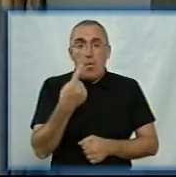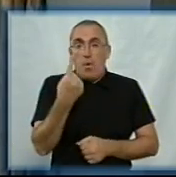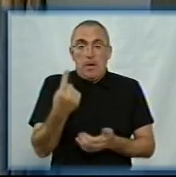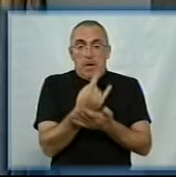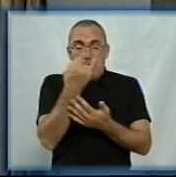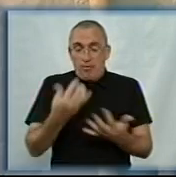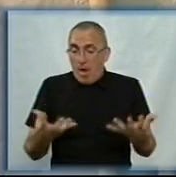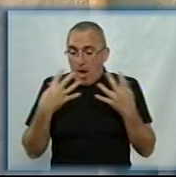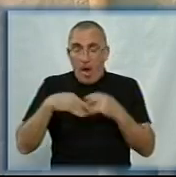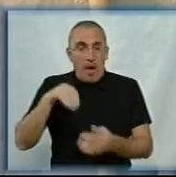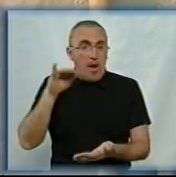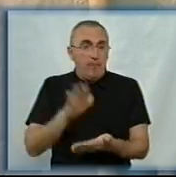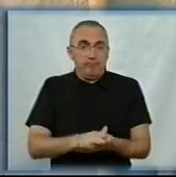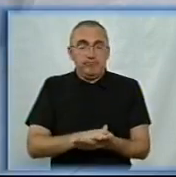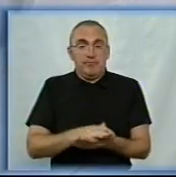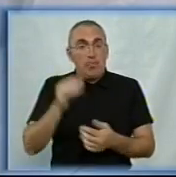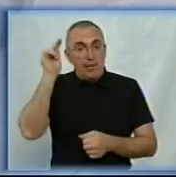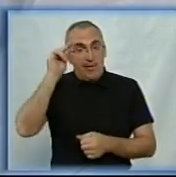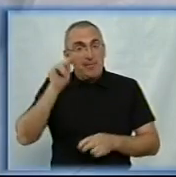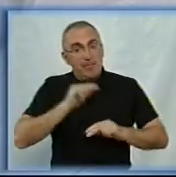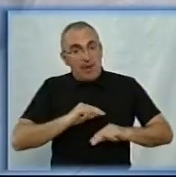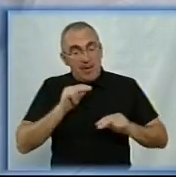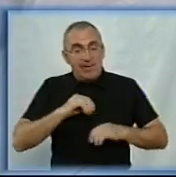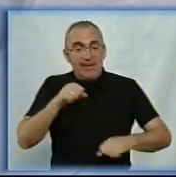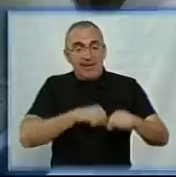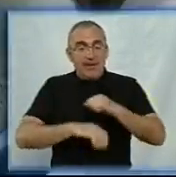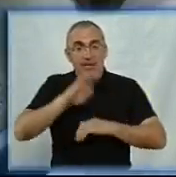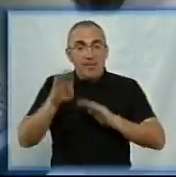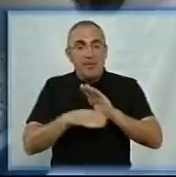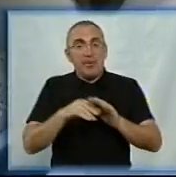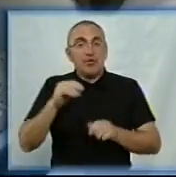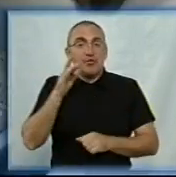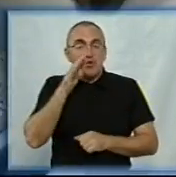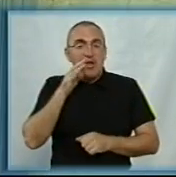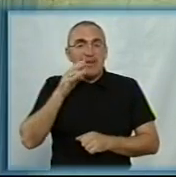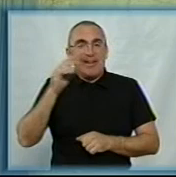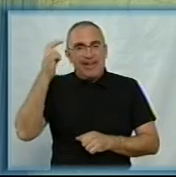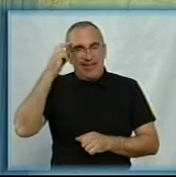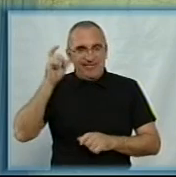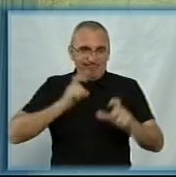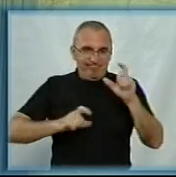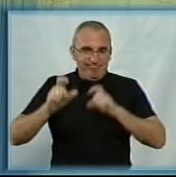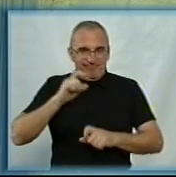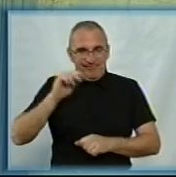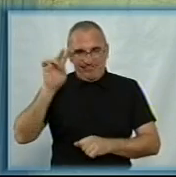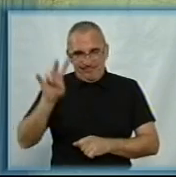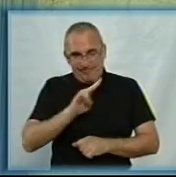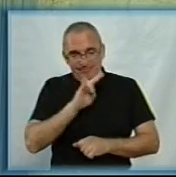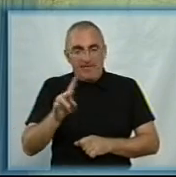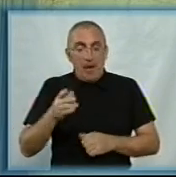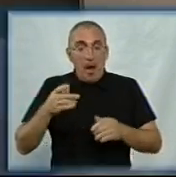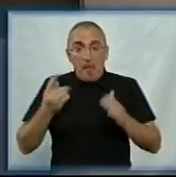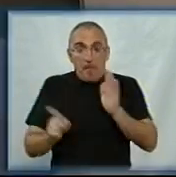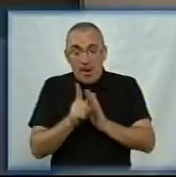раз сісти і з'їсти. Розповідає, навчився працювати з тістом під час навчання у київській духовній семінарії. У домашній печі готувати спочатку не